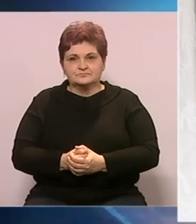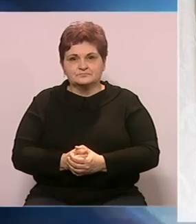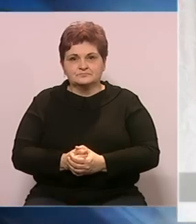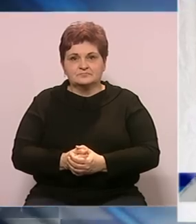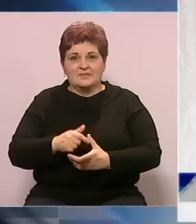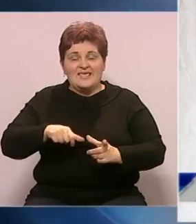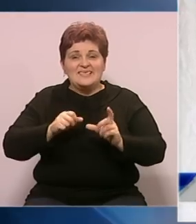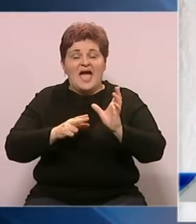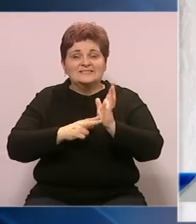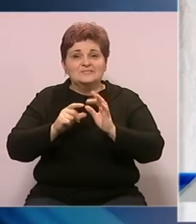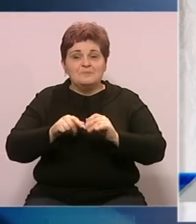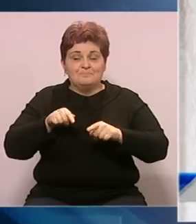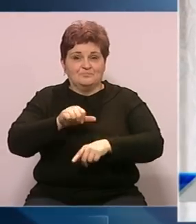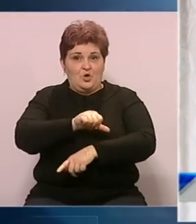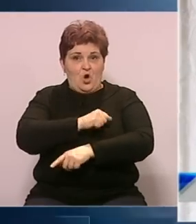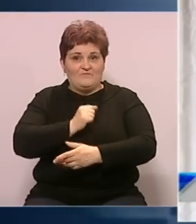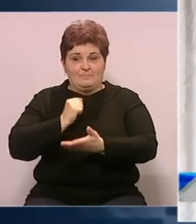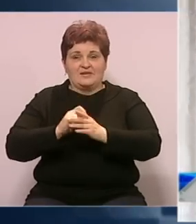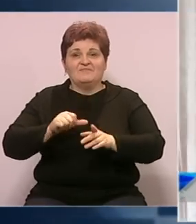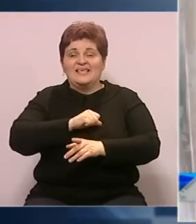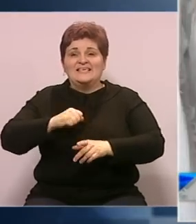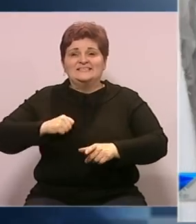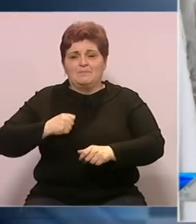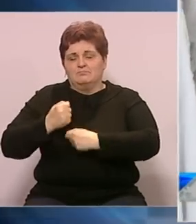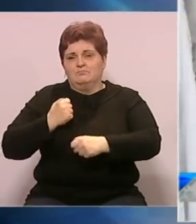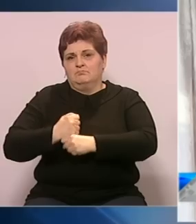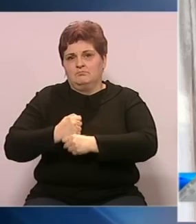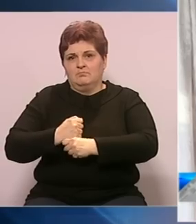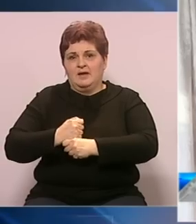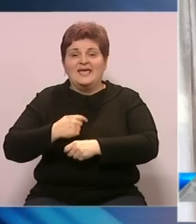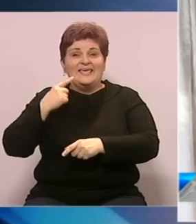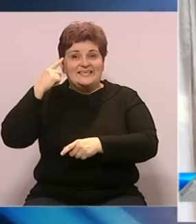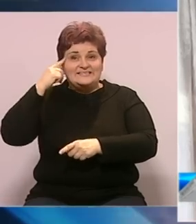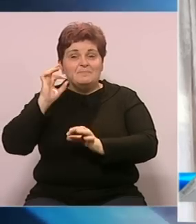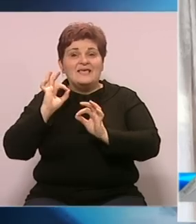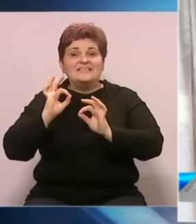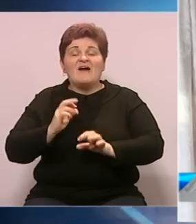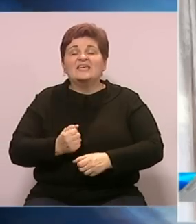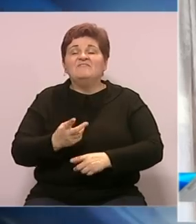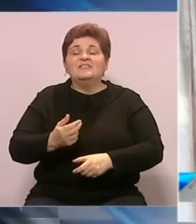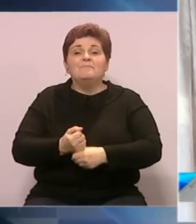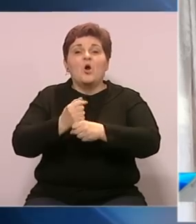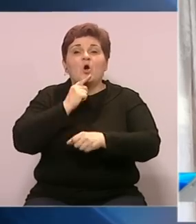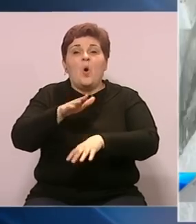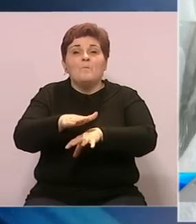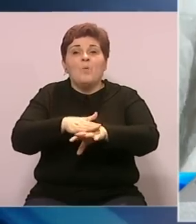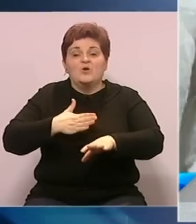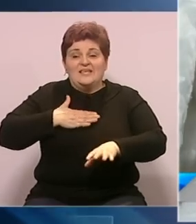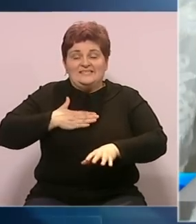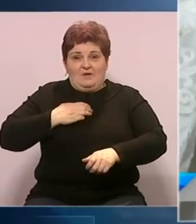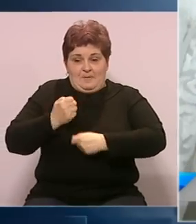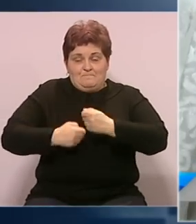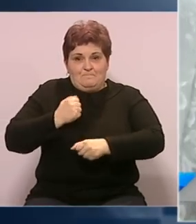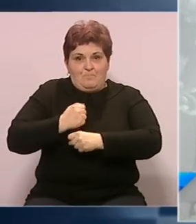Jasmina Trnačević je ove godine registrovala samostalnu djelatnost. Smatra da je svaki vid podrške onome ko počinje sa vlastitim